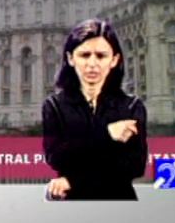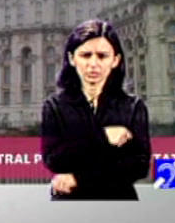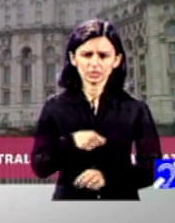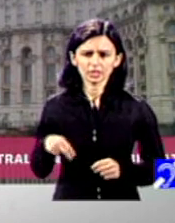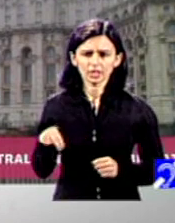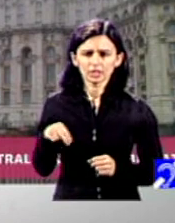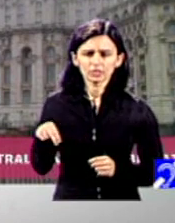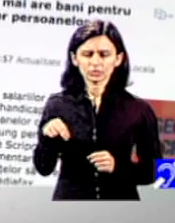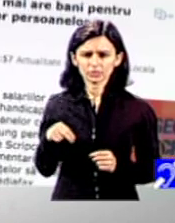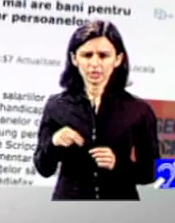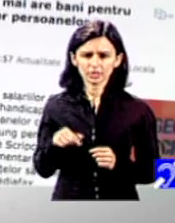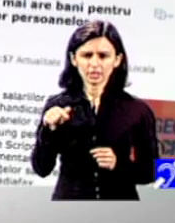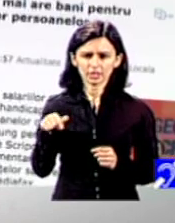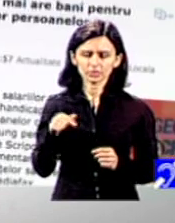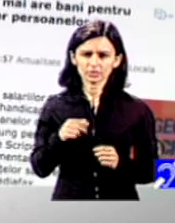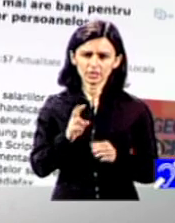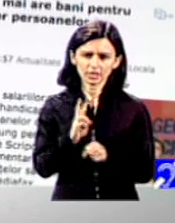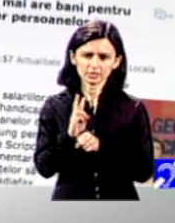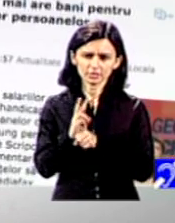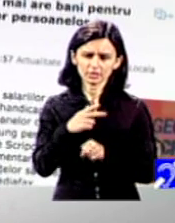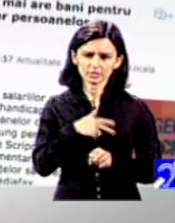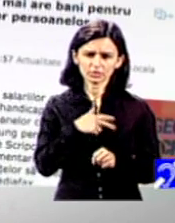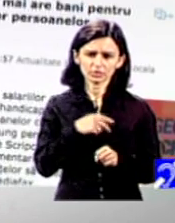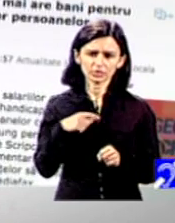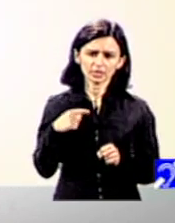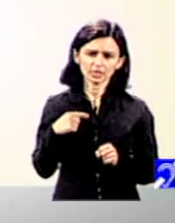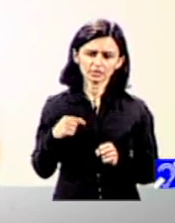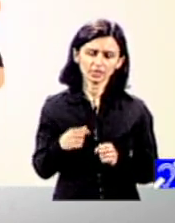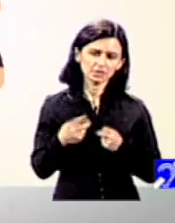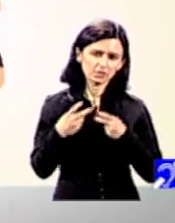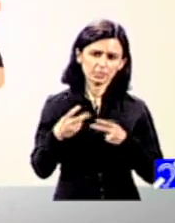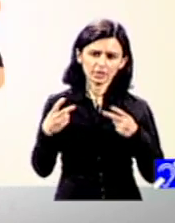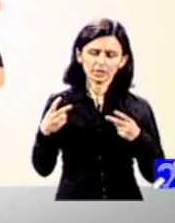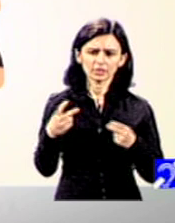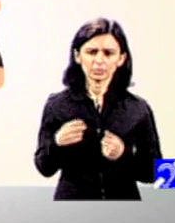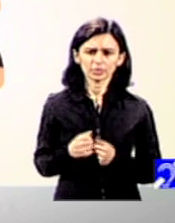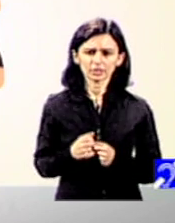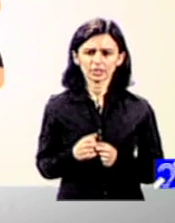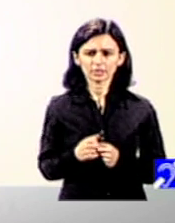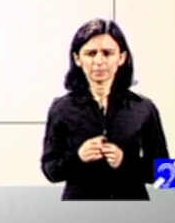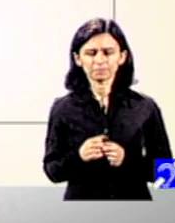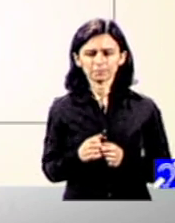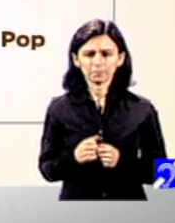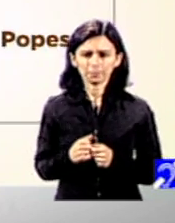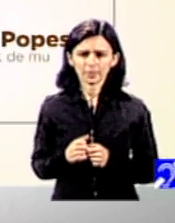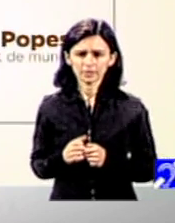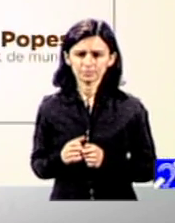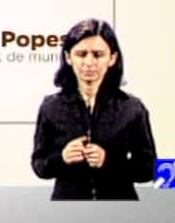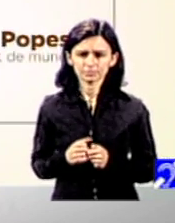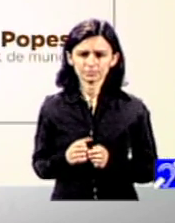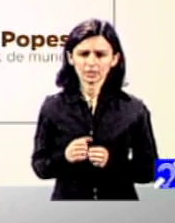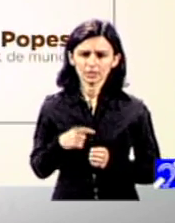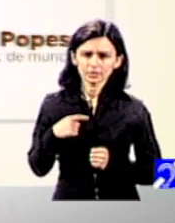socială este poate cea mai importantă parte sau în peste o trăime din finanțarea pe care județul